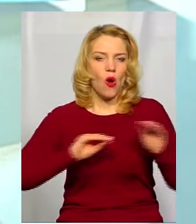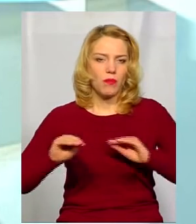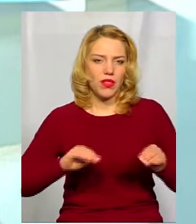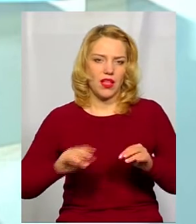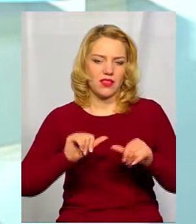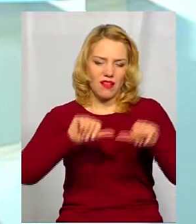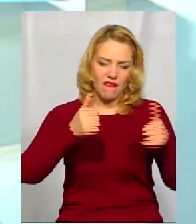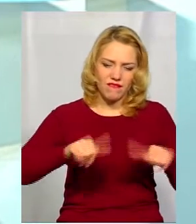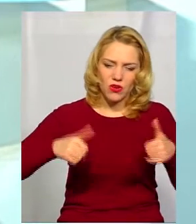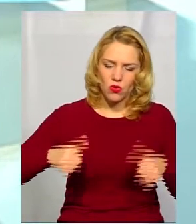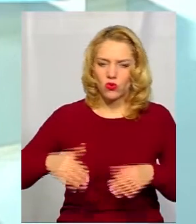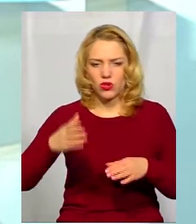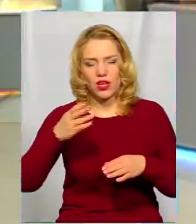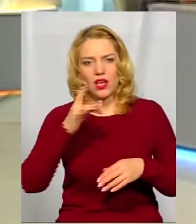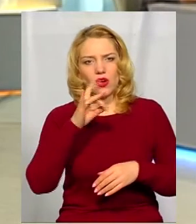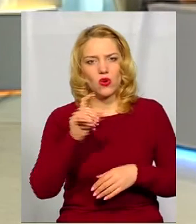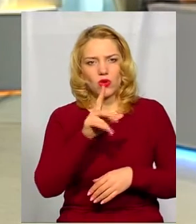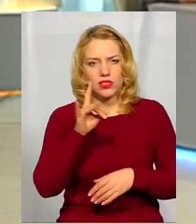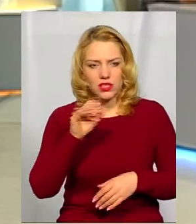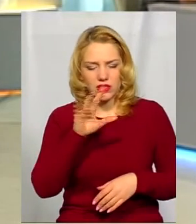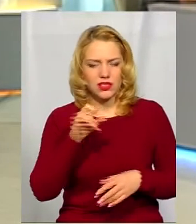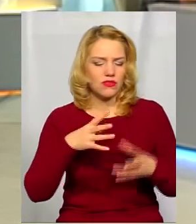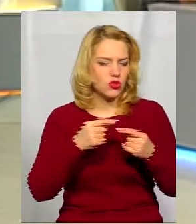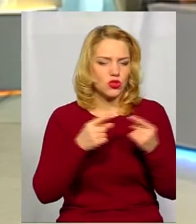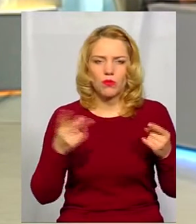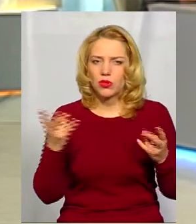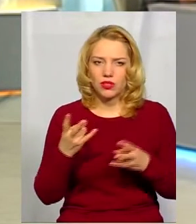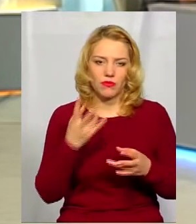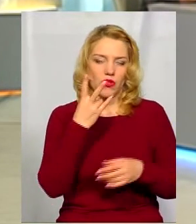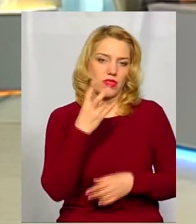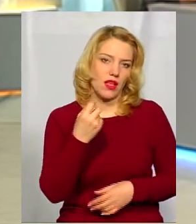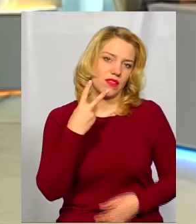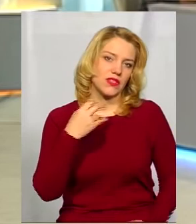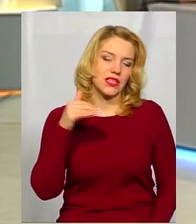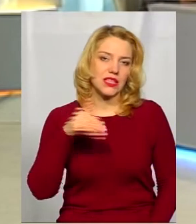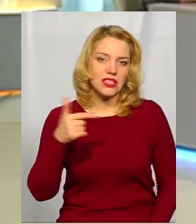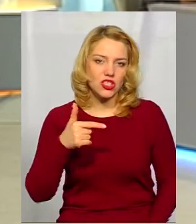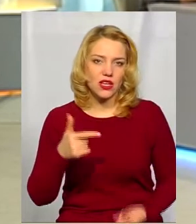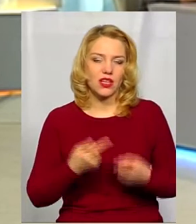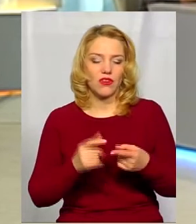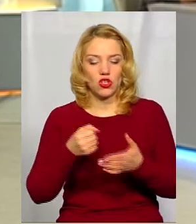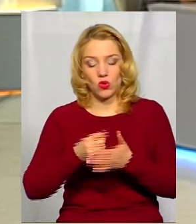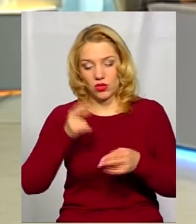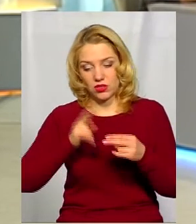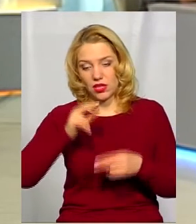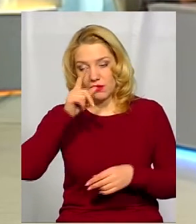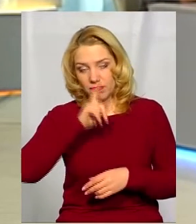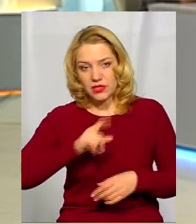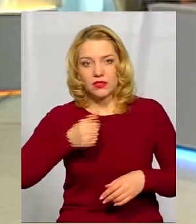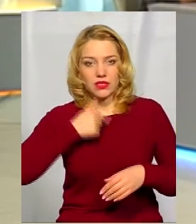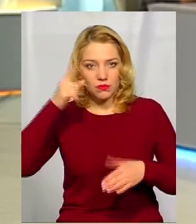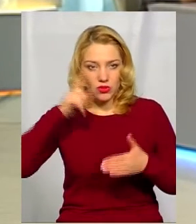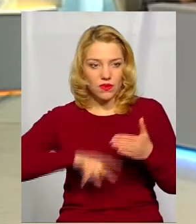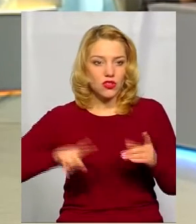відповідно, речі, ті, які потрібні, ось відповідно, на 200 тисяч гривень. І до кінця цього місця я сподіваюся, що цим обладнанням вже будуть